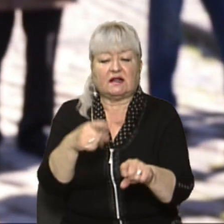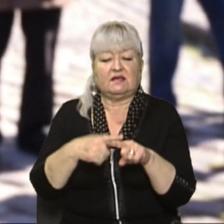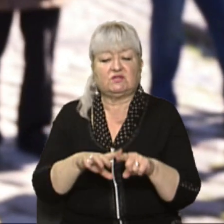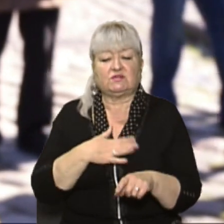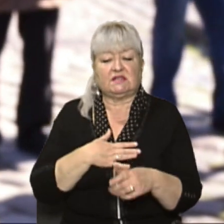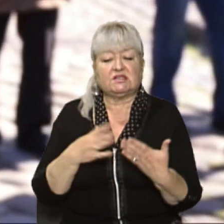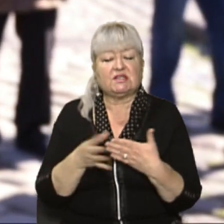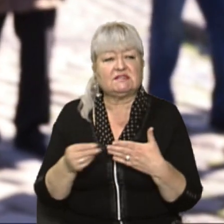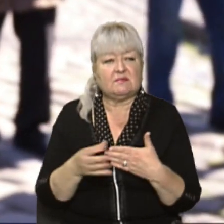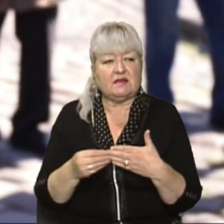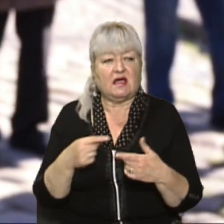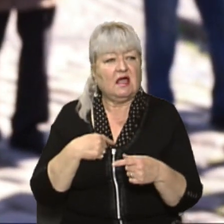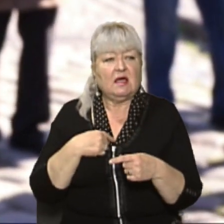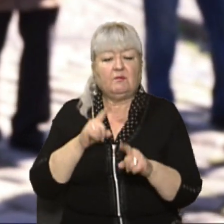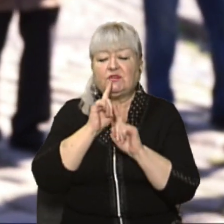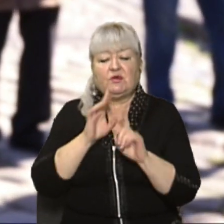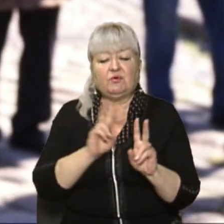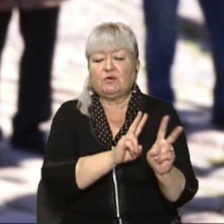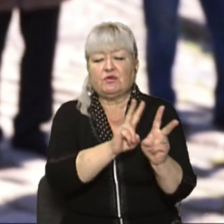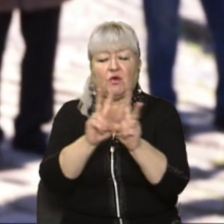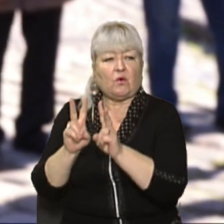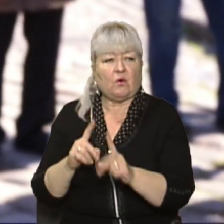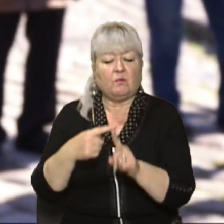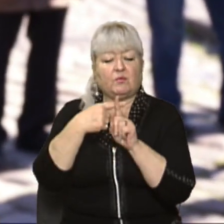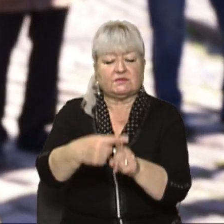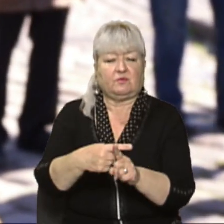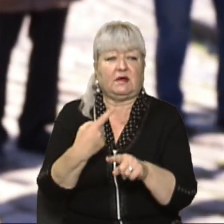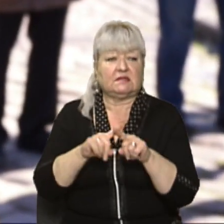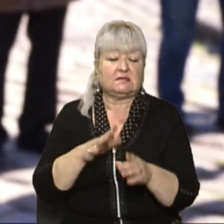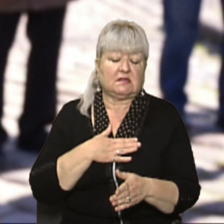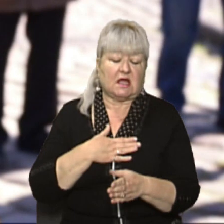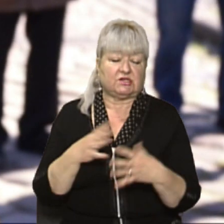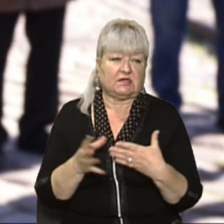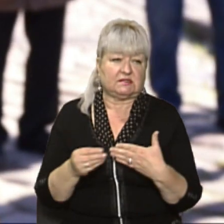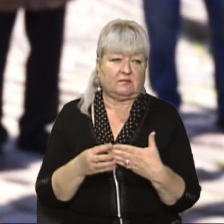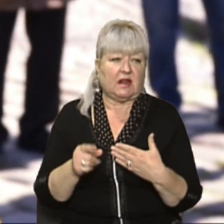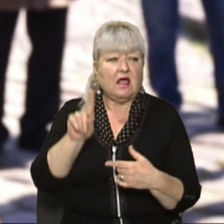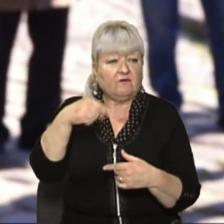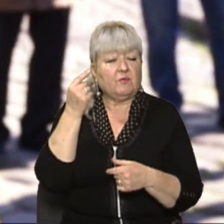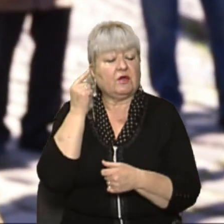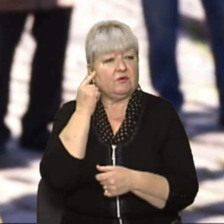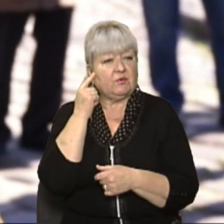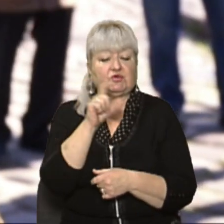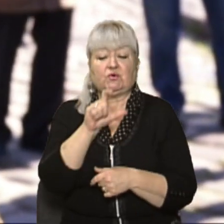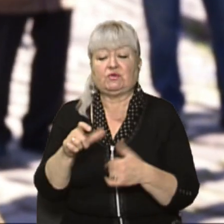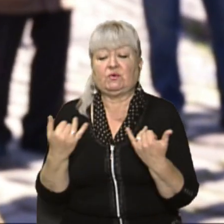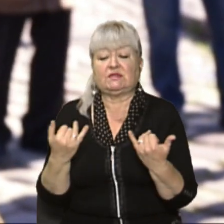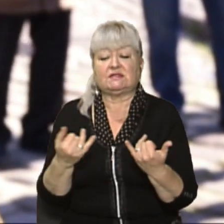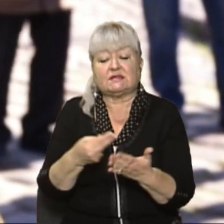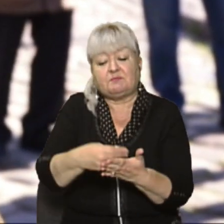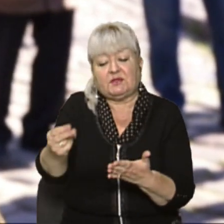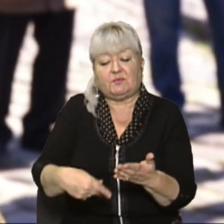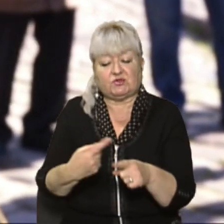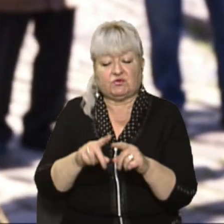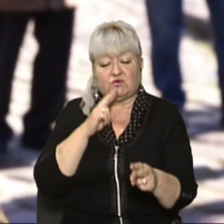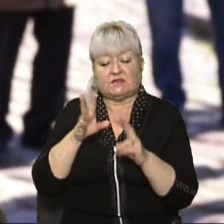Ми не маємо нікому поступатися, бо ми на нашій Богом даній землі. Вимоги ви почуєте, люди зараз підпишуть цю петицію